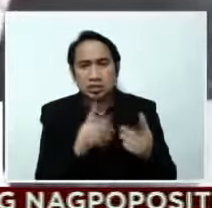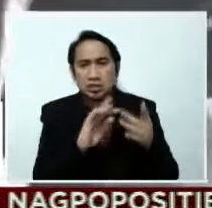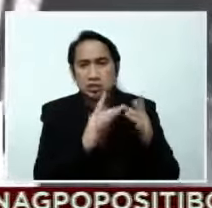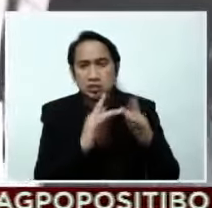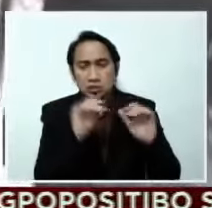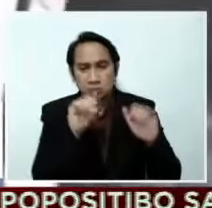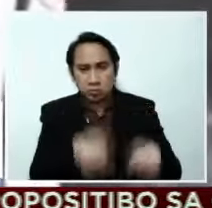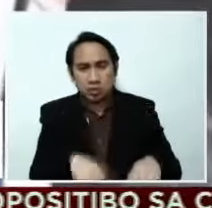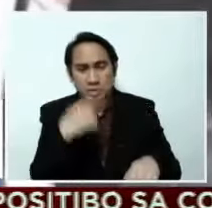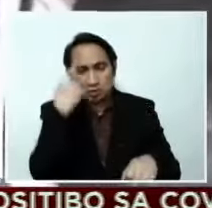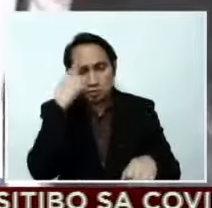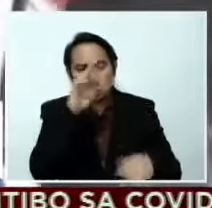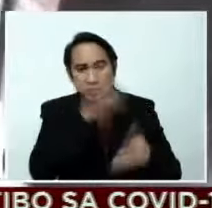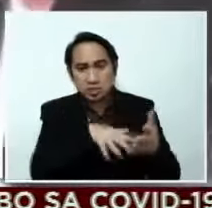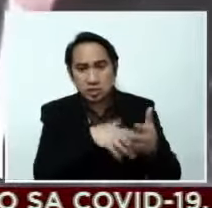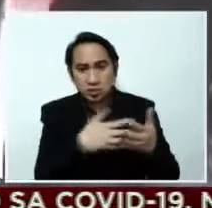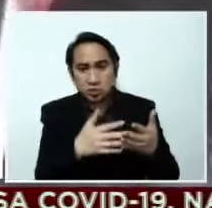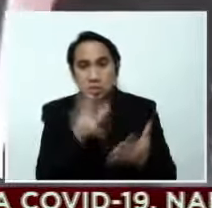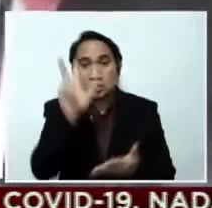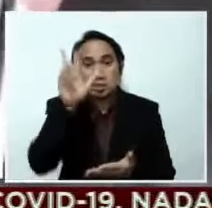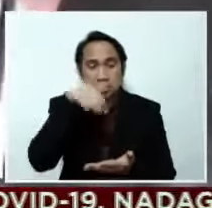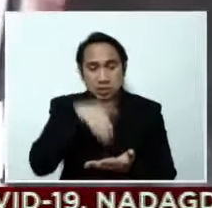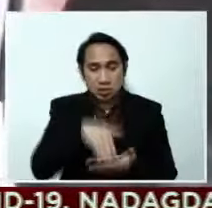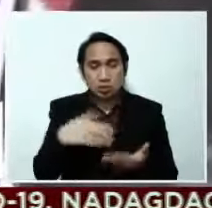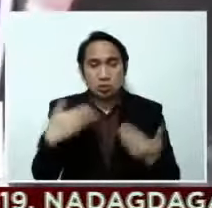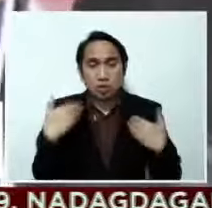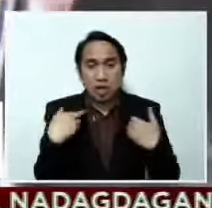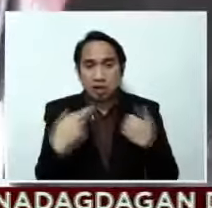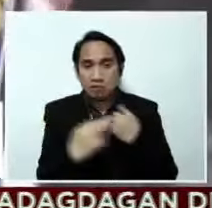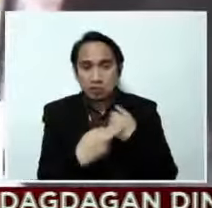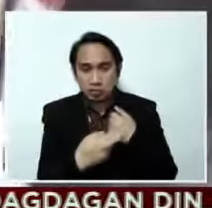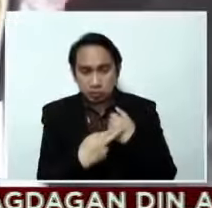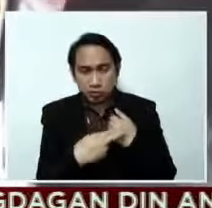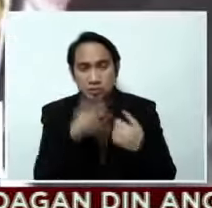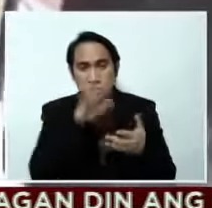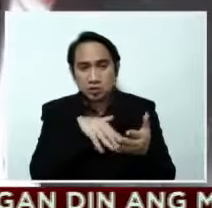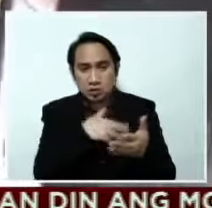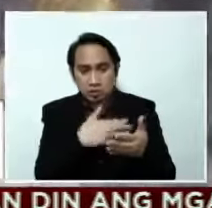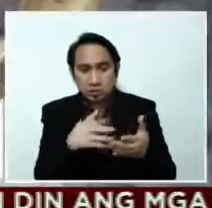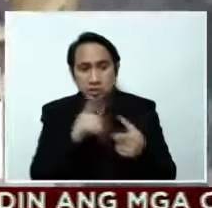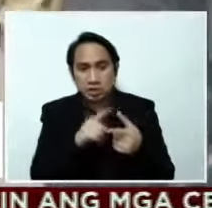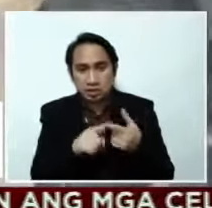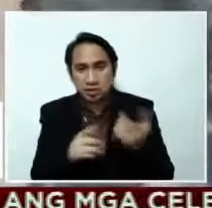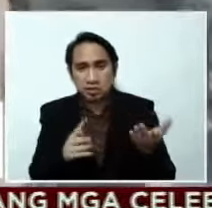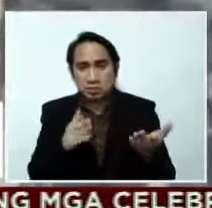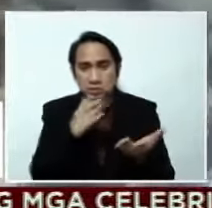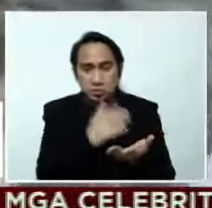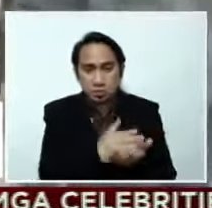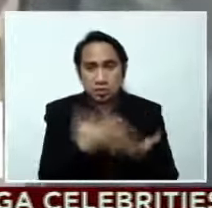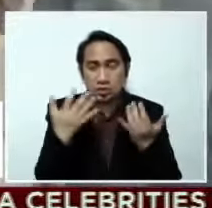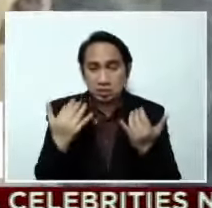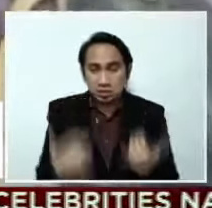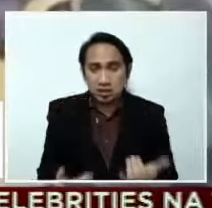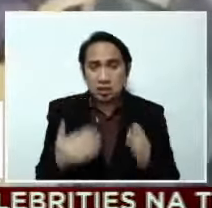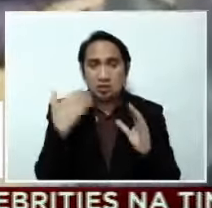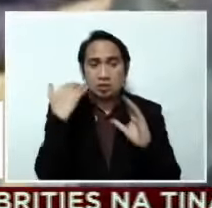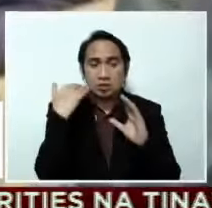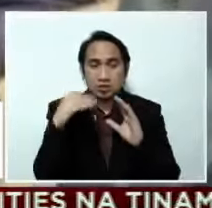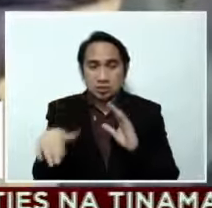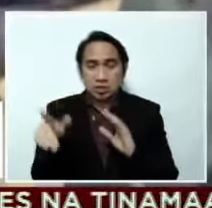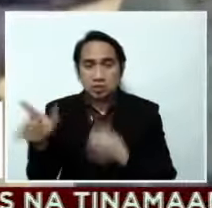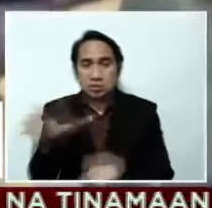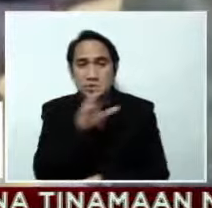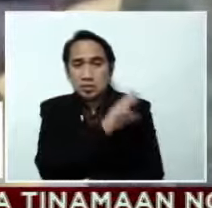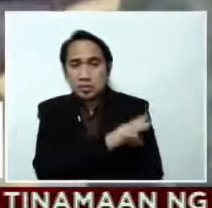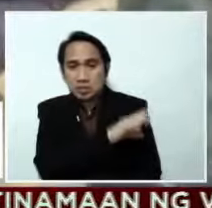halagang tatlong libong piso, magpapareserve ng slot ang pasyente at saka magtutungo sa site. Ipinapadala ang swab sa isang clinic